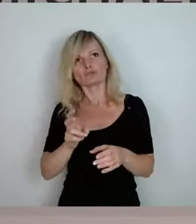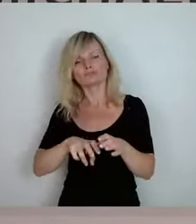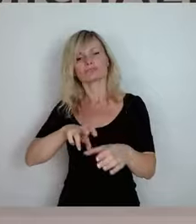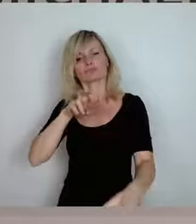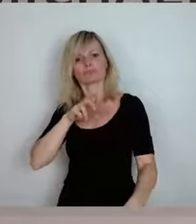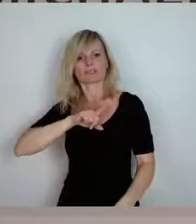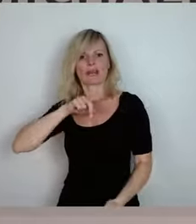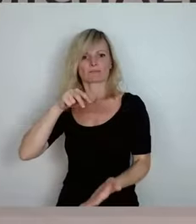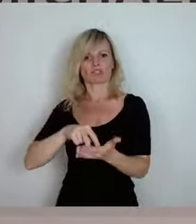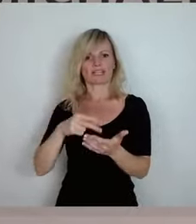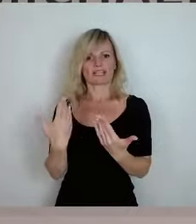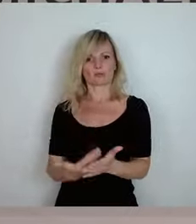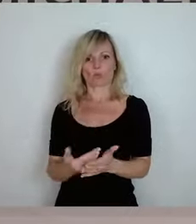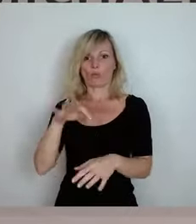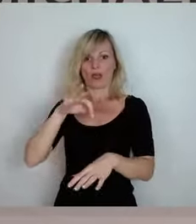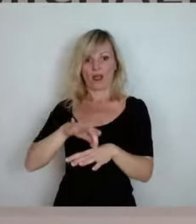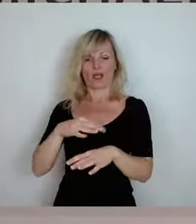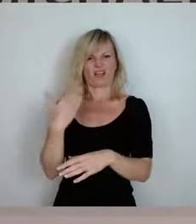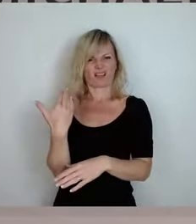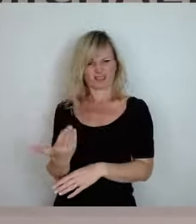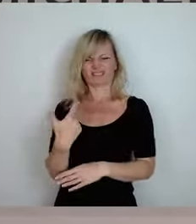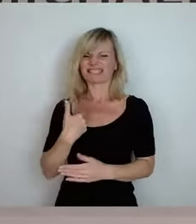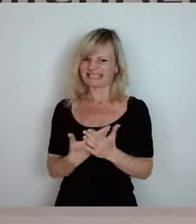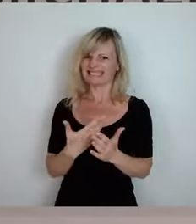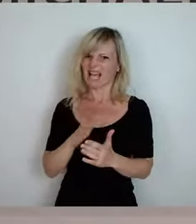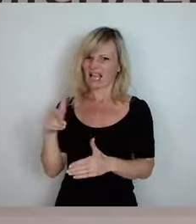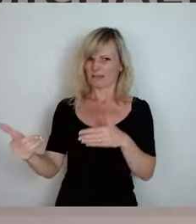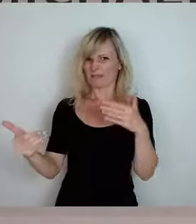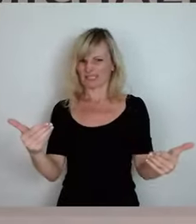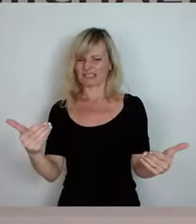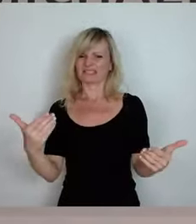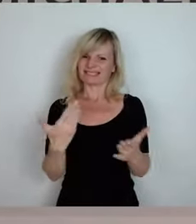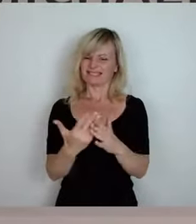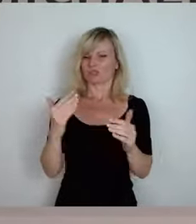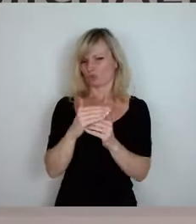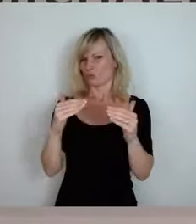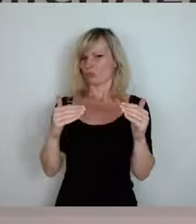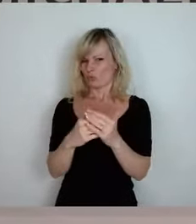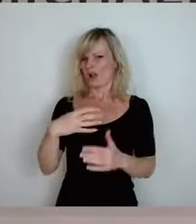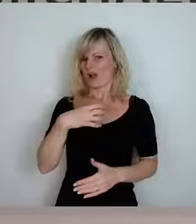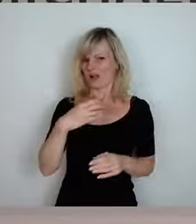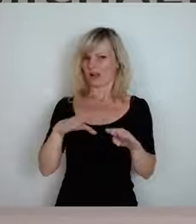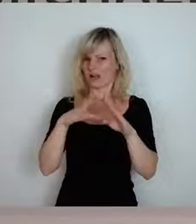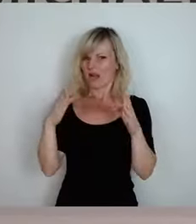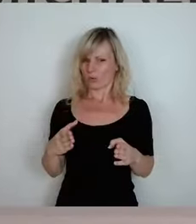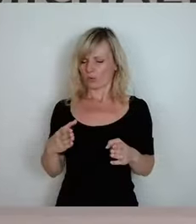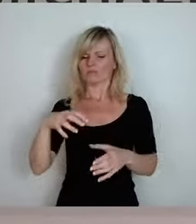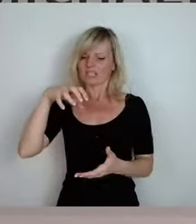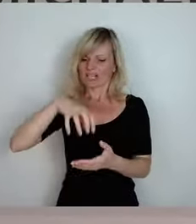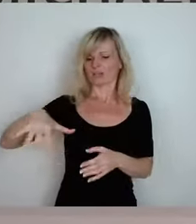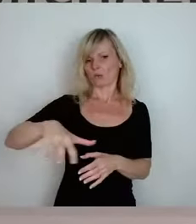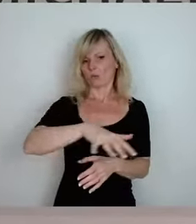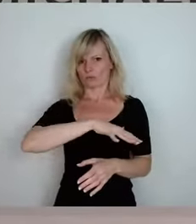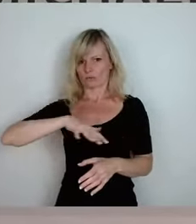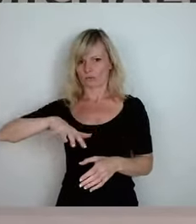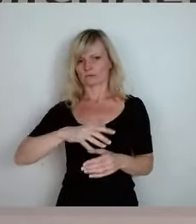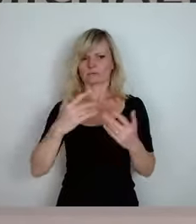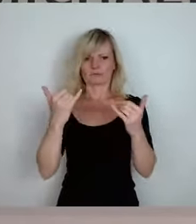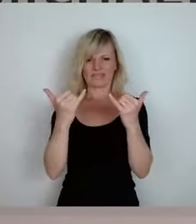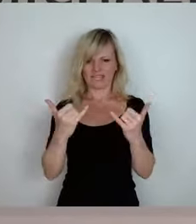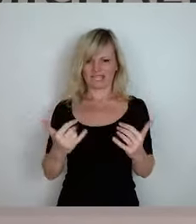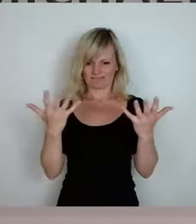Das müssen wir, glaube ich, auch anbieten. Und da ist die Struktur der Krankenhäuser in den Regionen sehr wichtig. Meines Erachtens